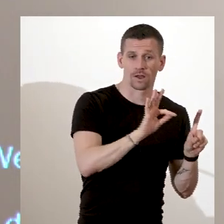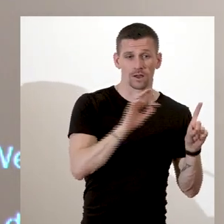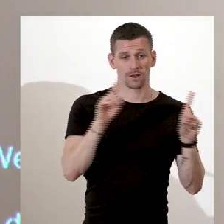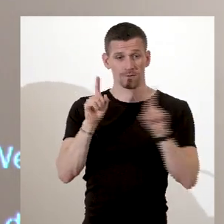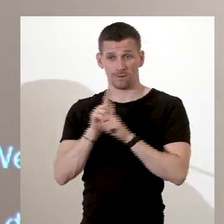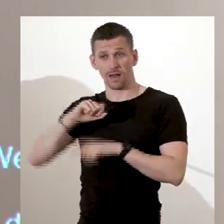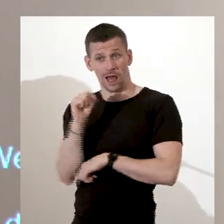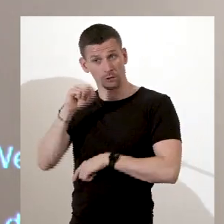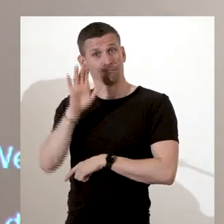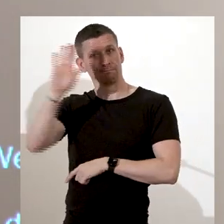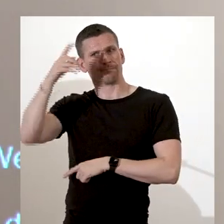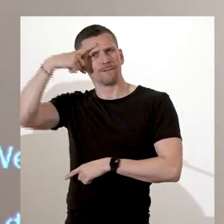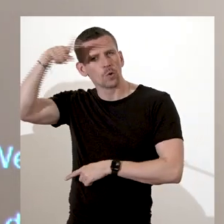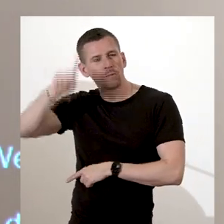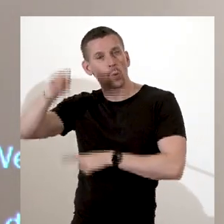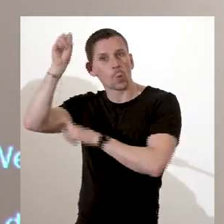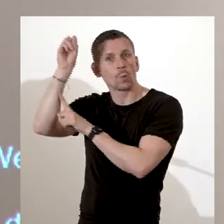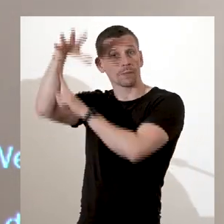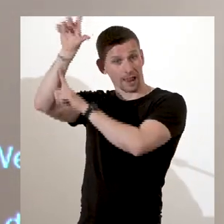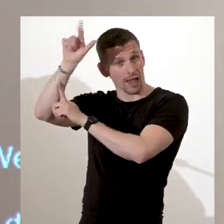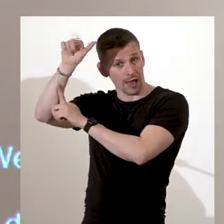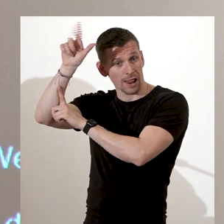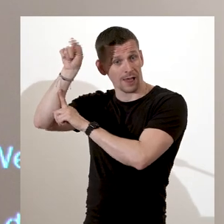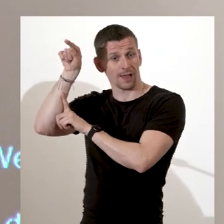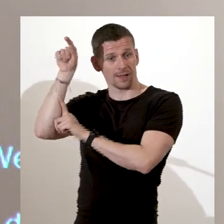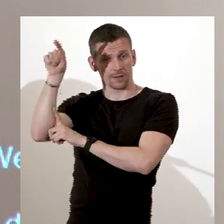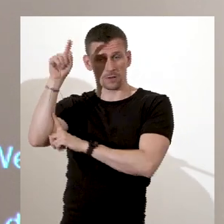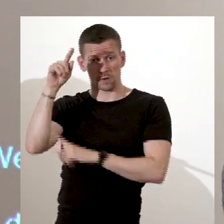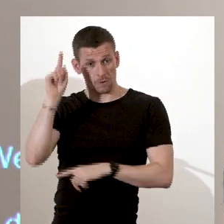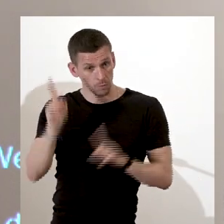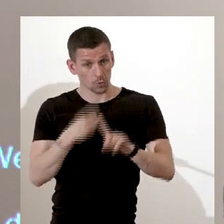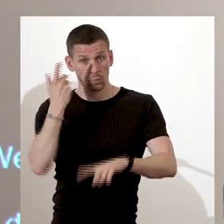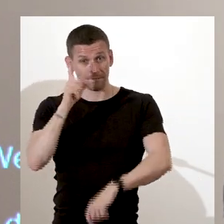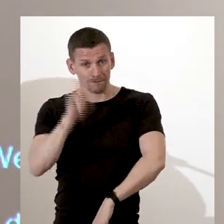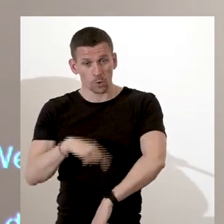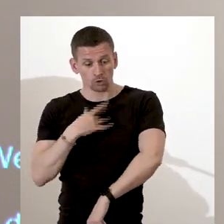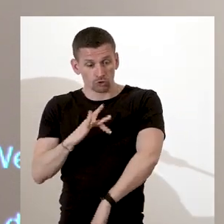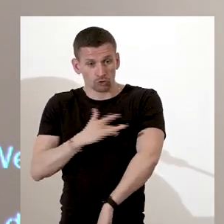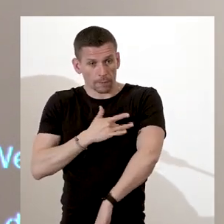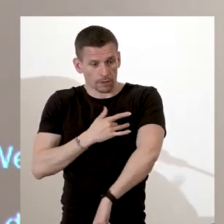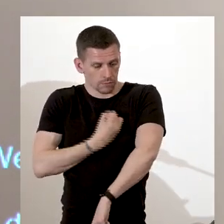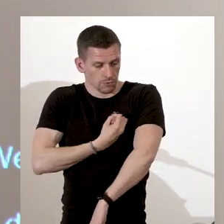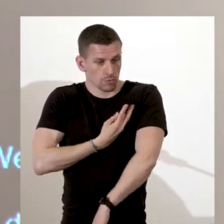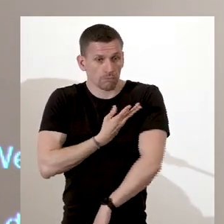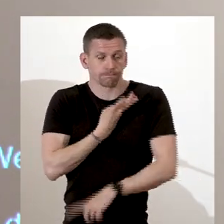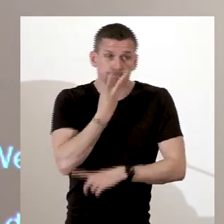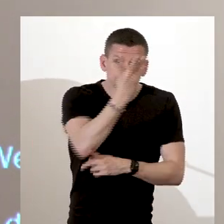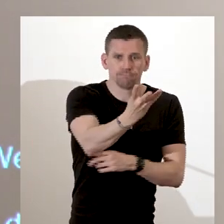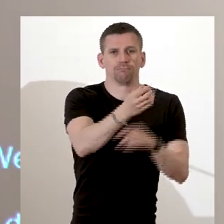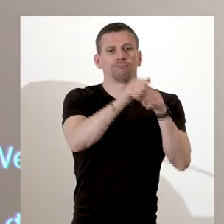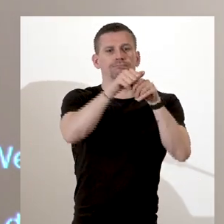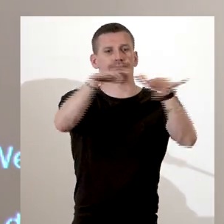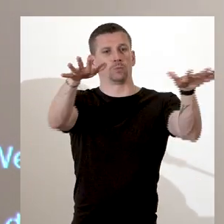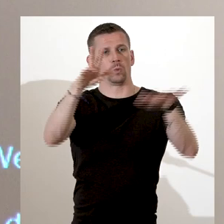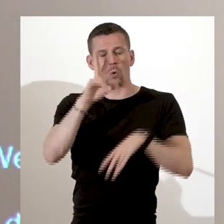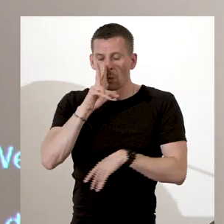sentimentalisme. Et quand on est un vrai gentleman, eh bien on doit avoir des sentiments, on doit ressentir et on doit être un humaniste. Et c'est ce message